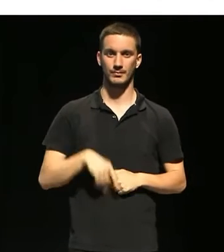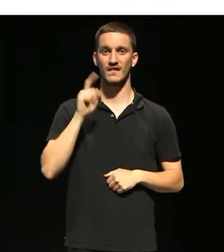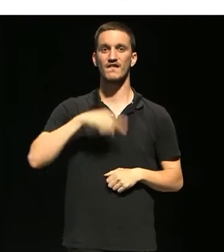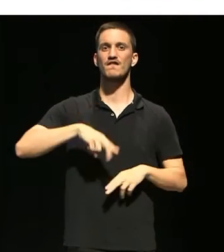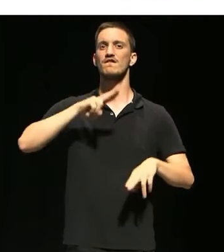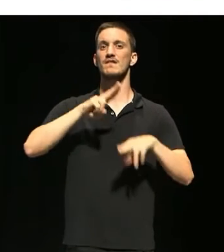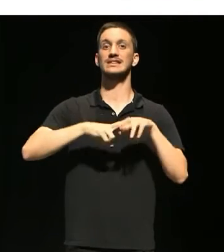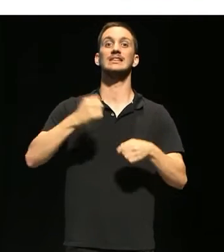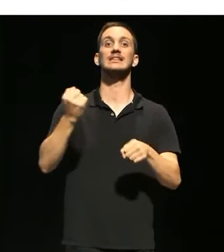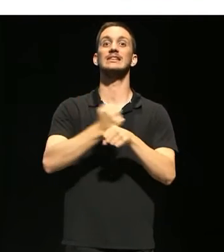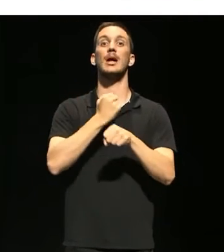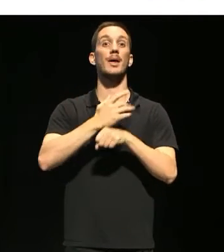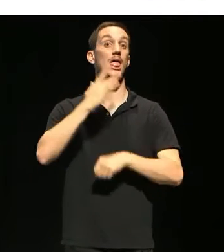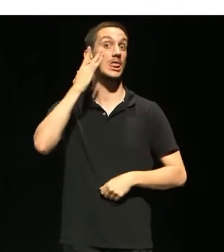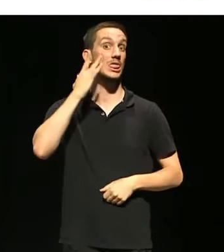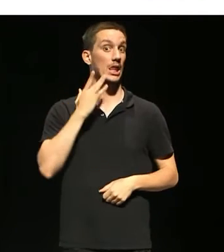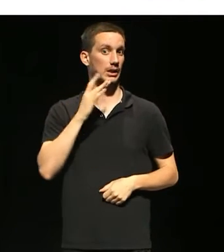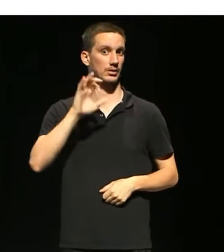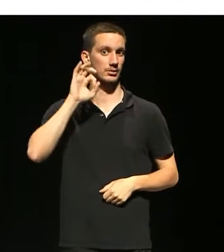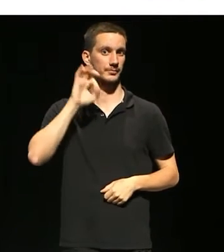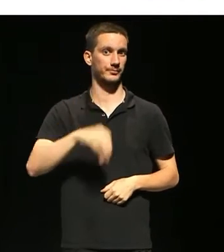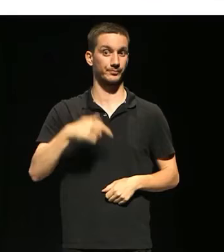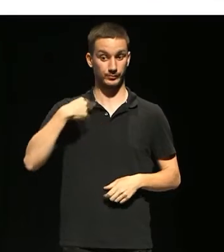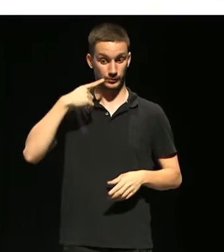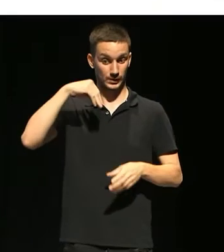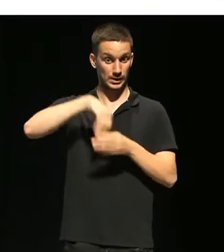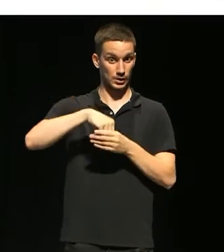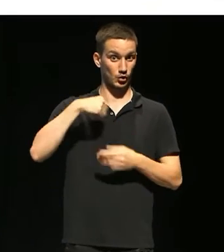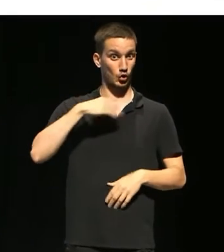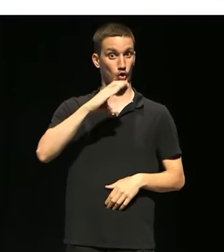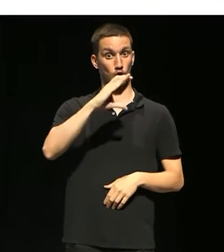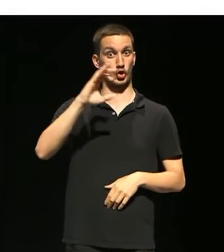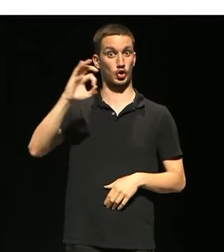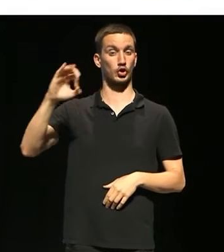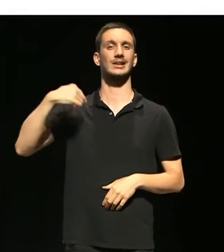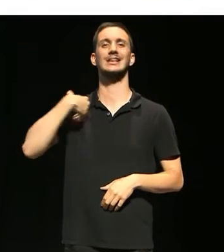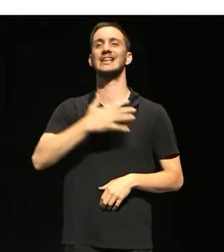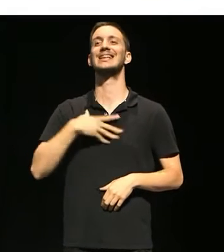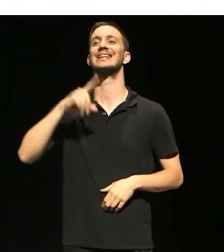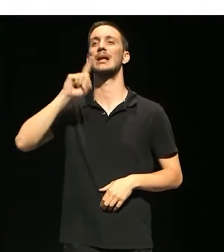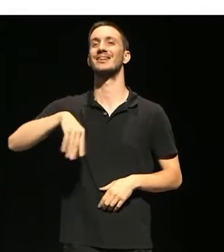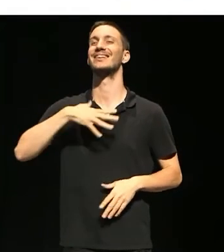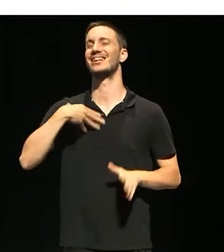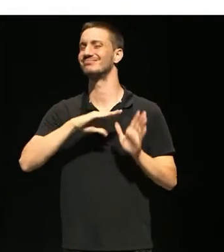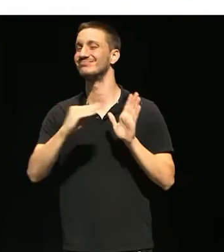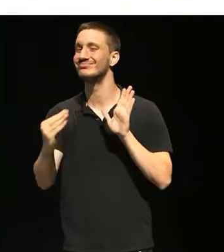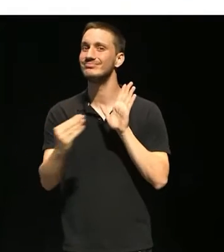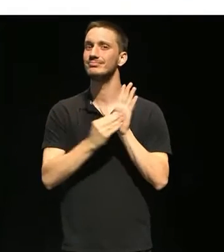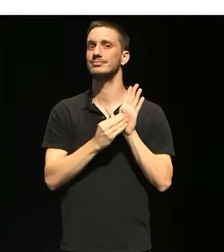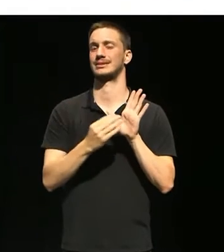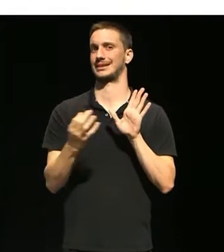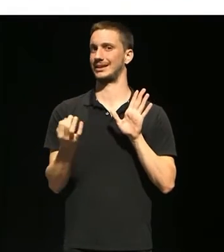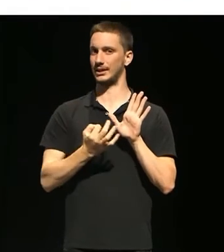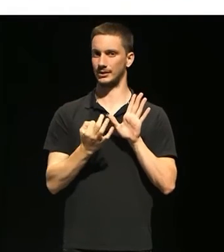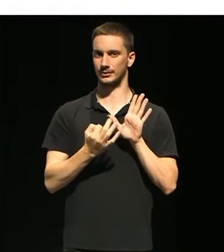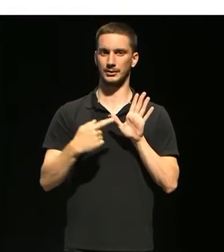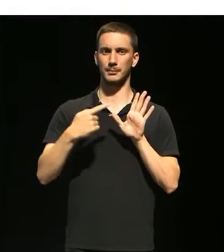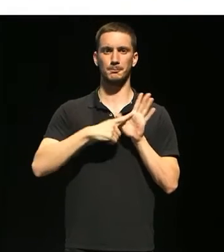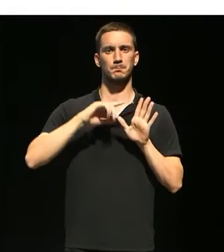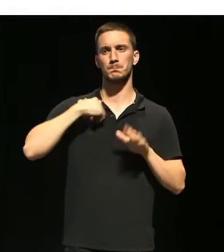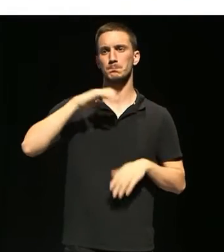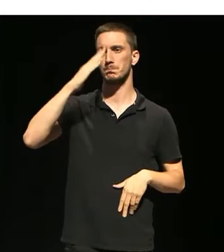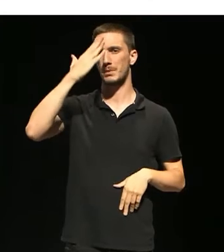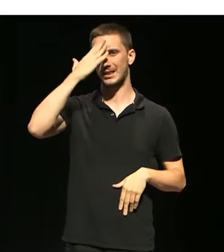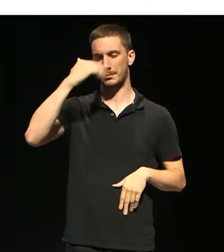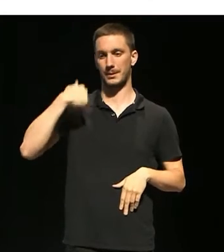digne, on diu que és el lloc de trobada de l'agenda de comissions obreres, voldríem també que s'afegís que és principalment en